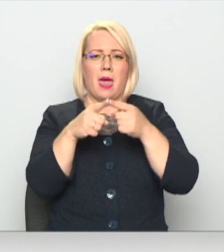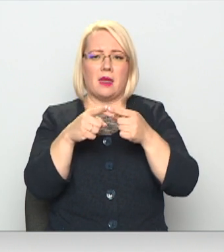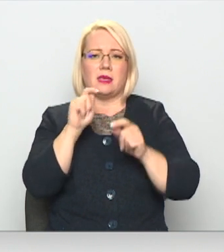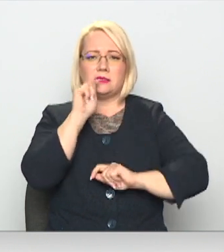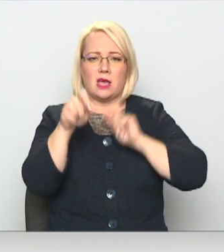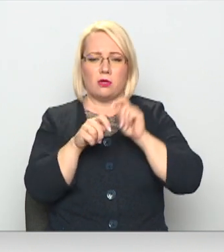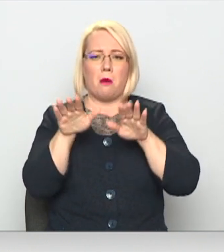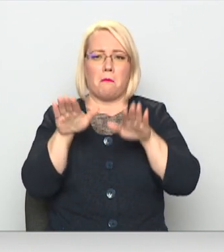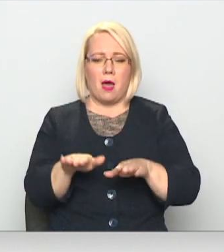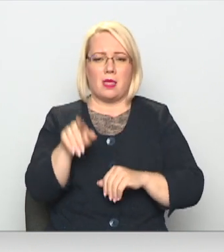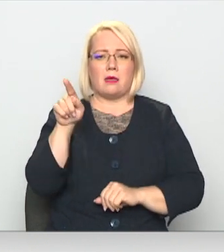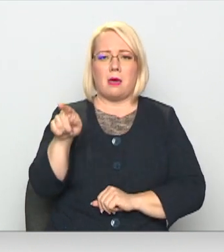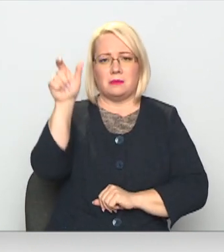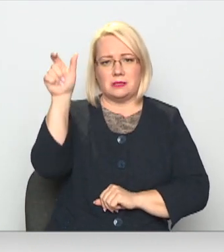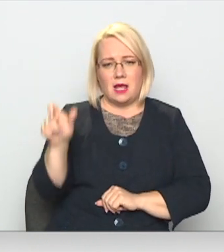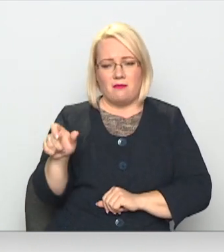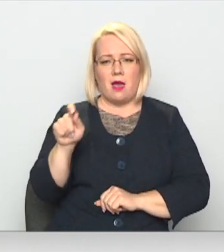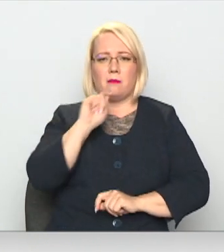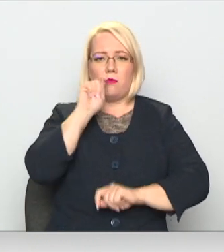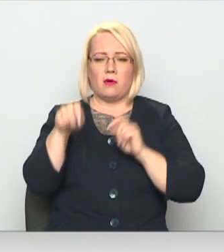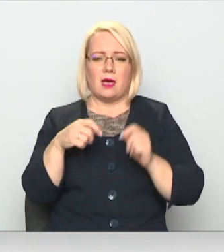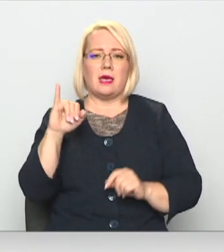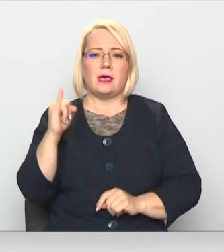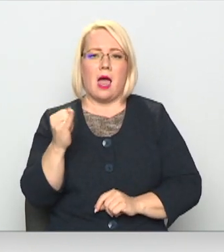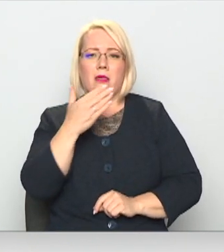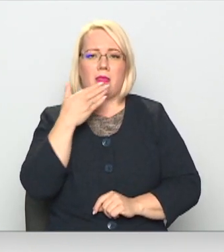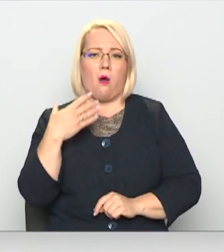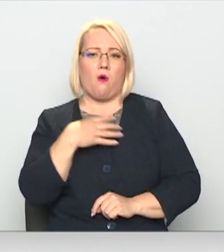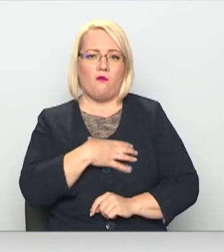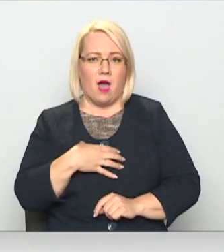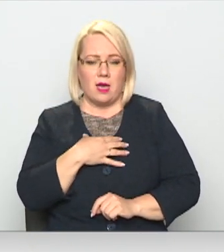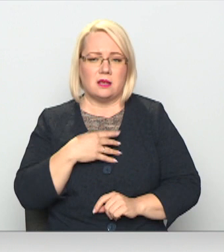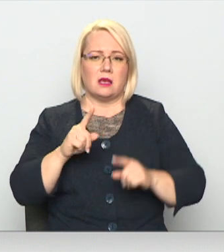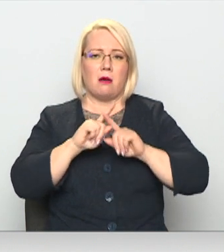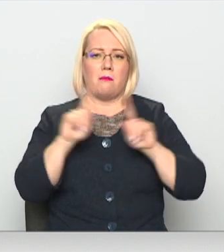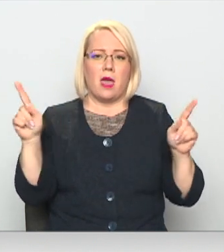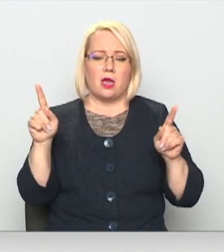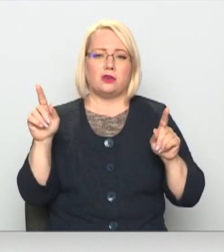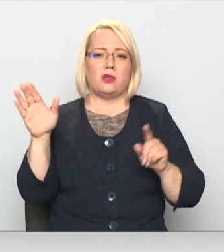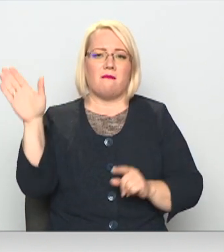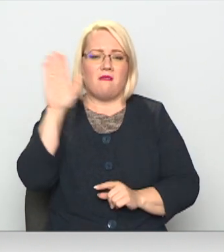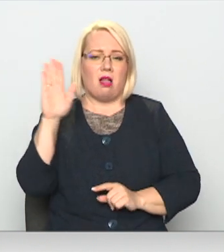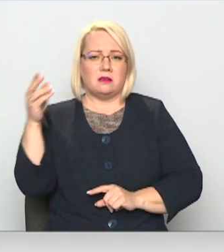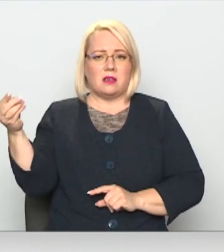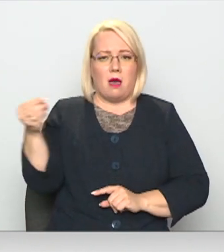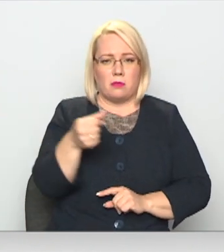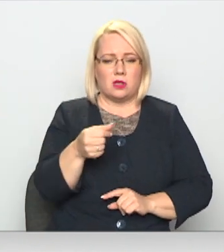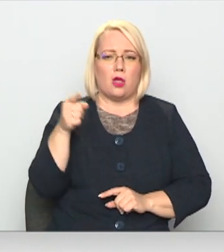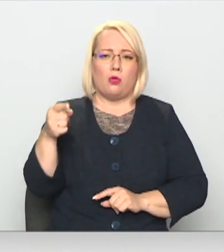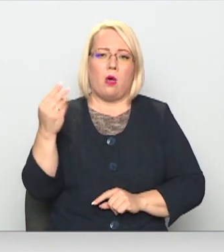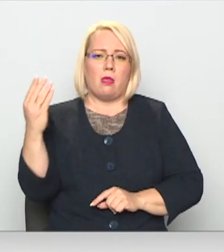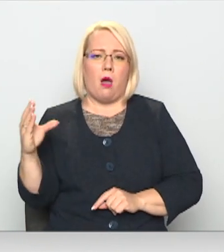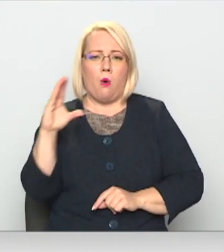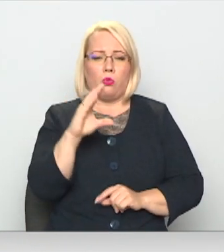cilvēkam, kam tas ir noziedots, izņemot, ja viņiem vairs nav vajadzīgs, un, teiksim, pēkšņi būs valsts apmaksāt, bet to varēs novirsīt